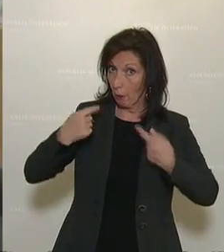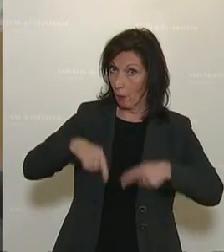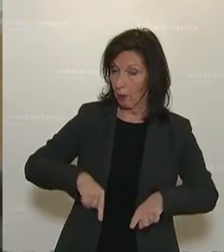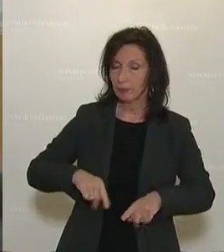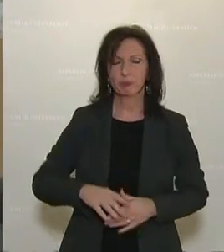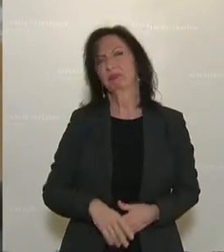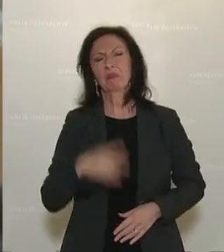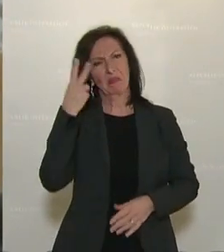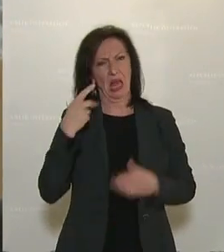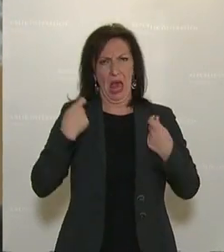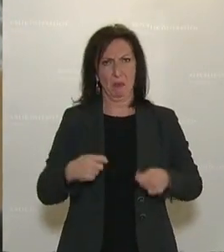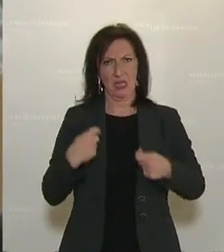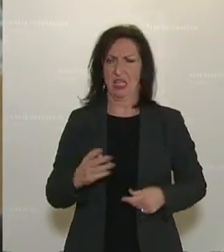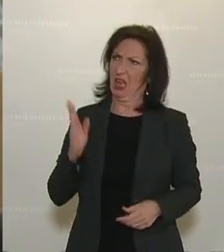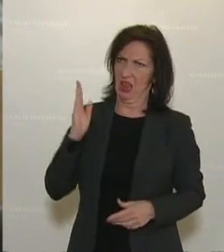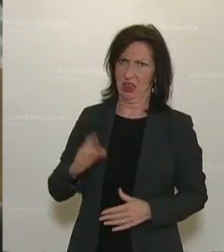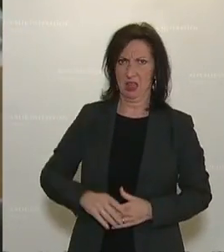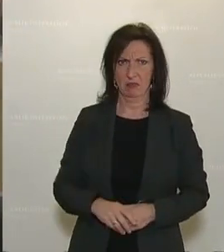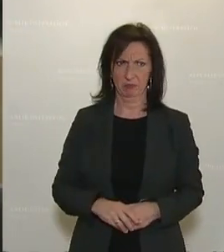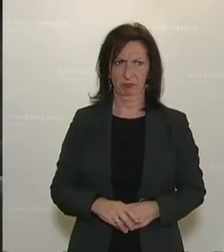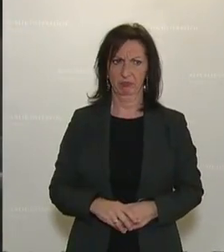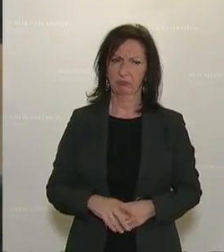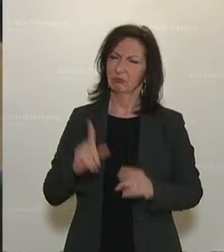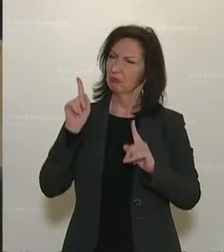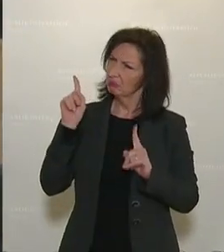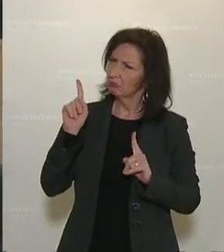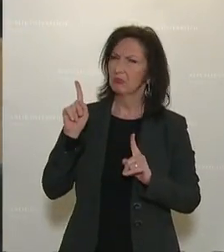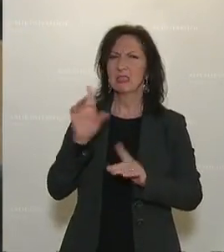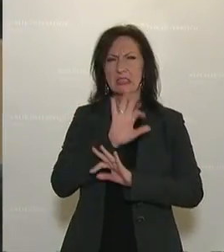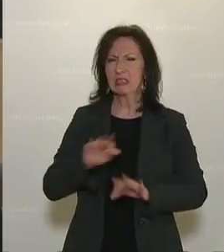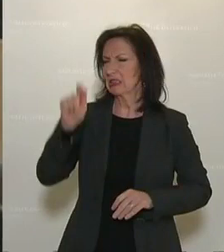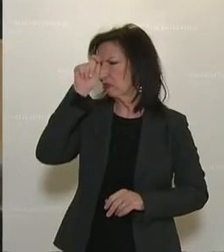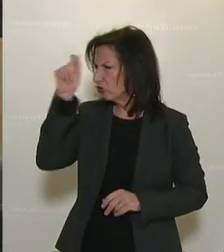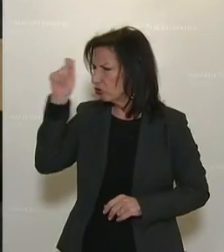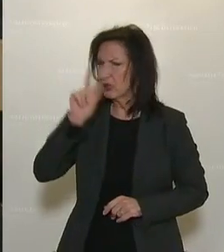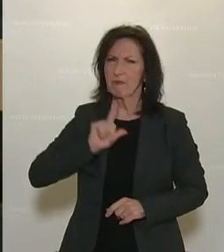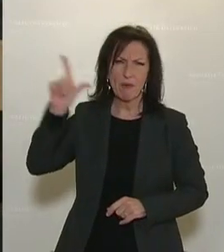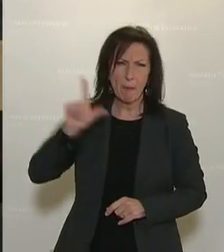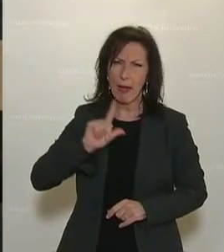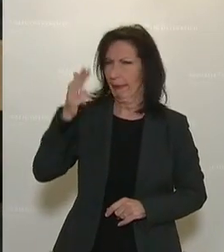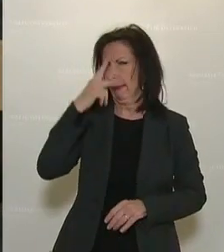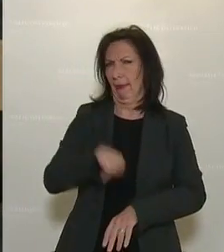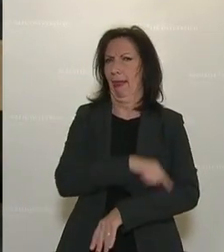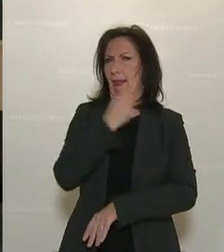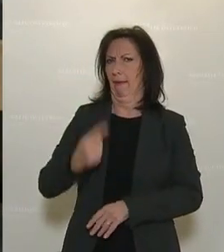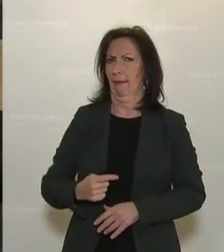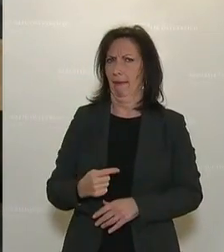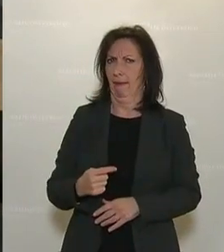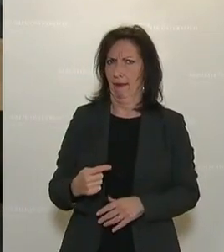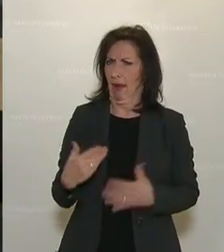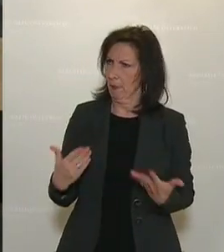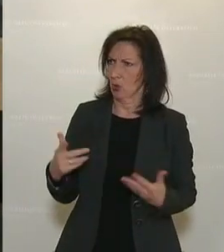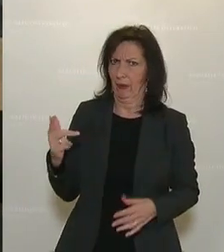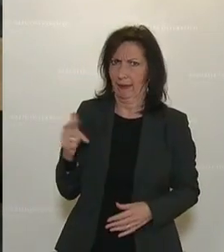Also Herr Präsident, ich schätze Sie sehr, weil wir uns sehr lange kennen. Aber das geht nicht.